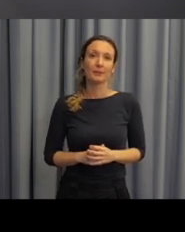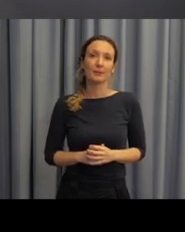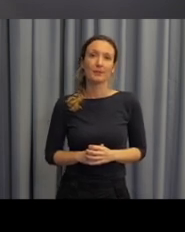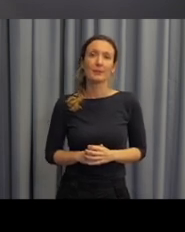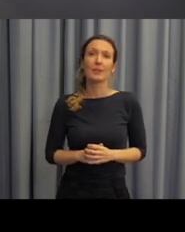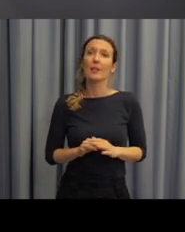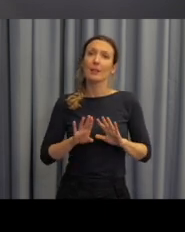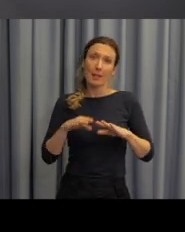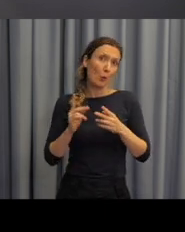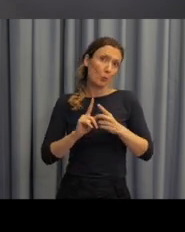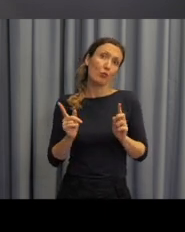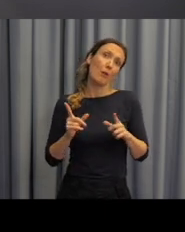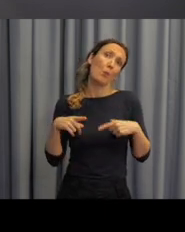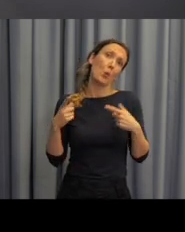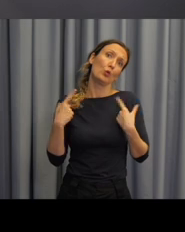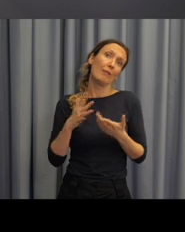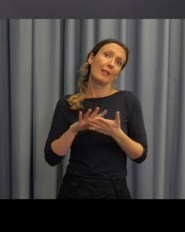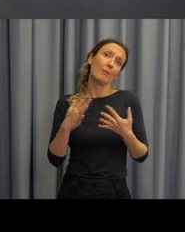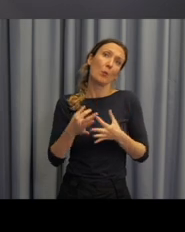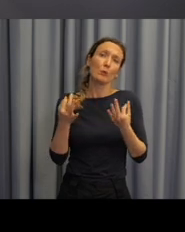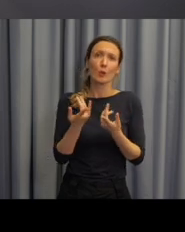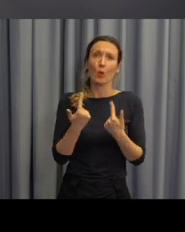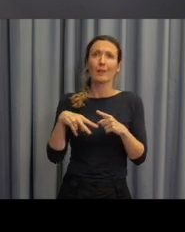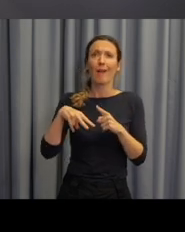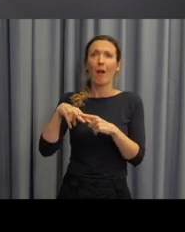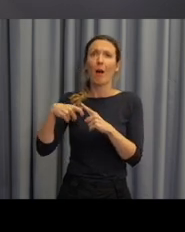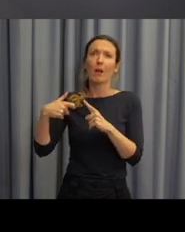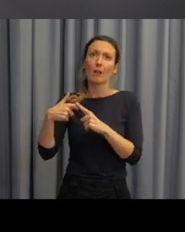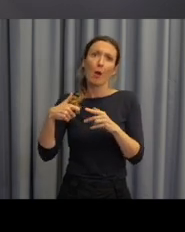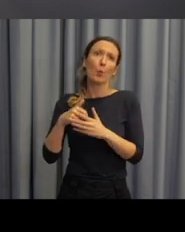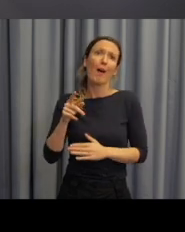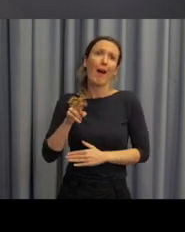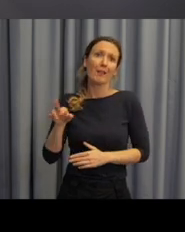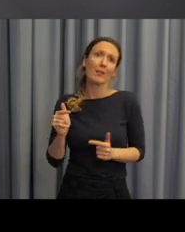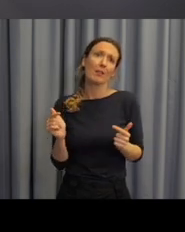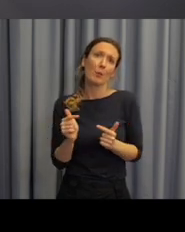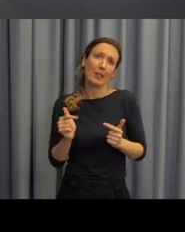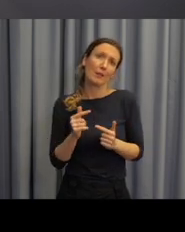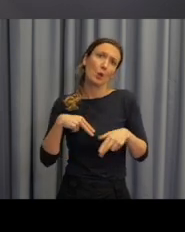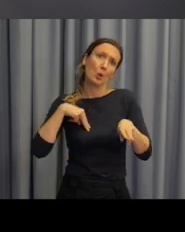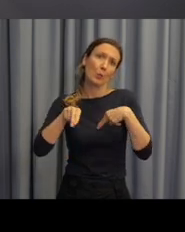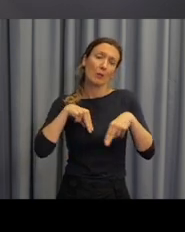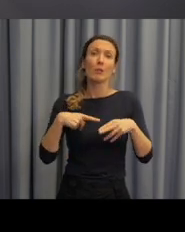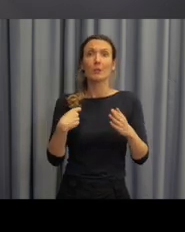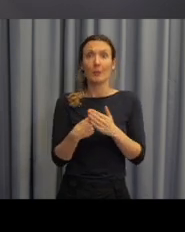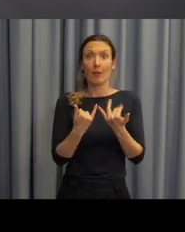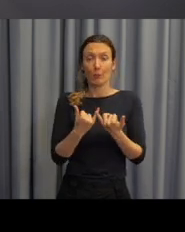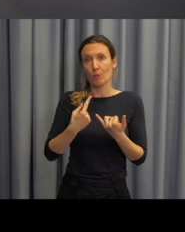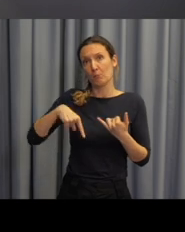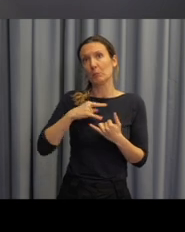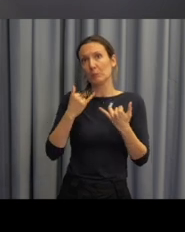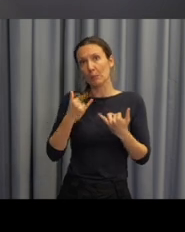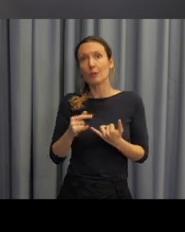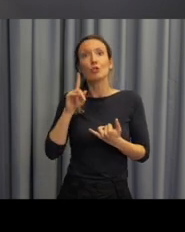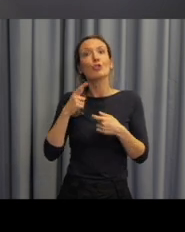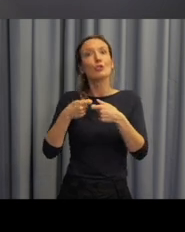můžeme, nabízíme tam možnost využití pomůcek alternativní a augmentativní komunikace.